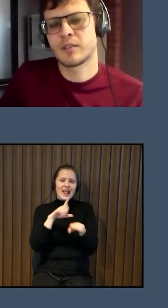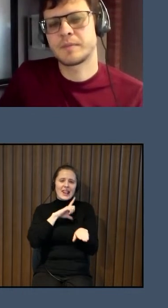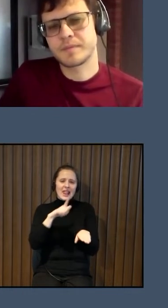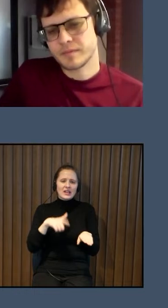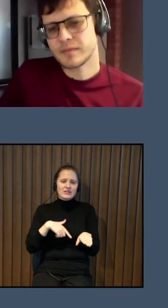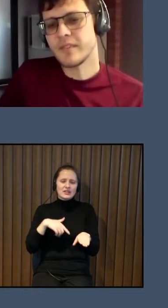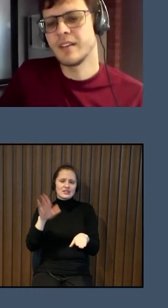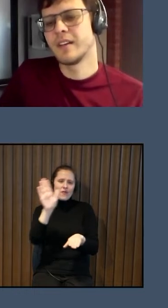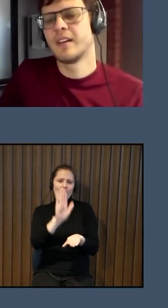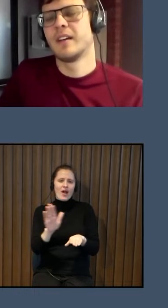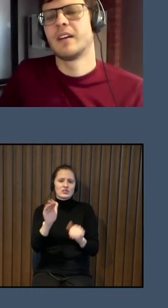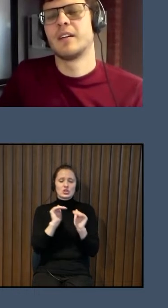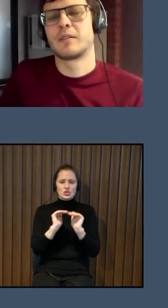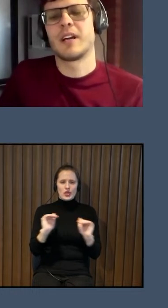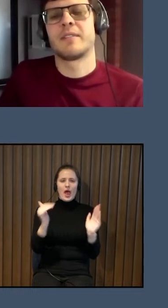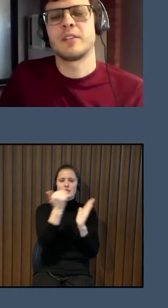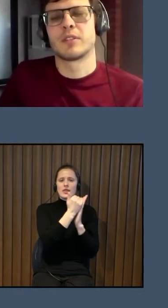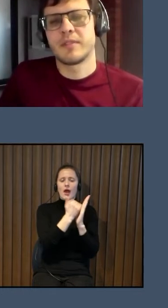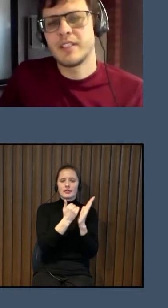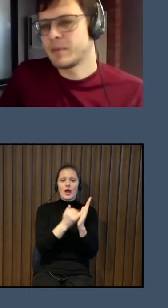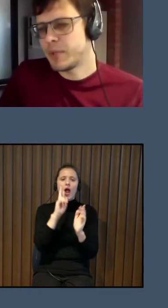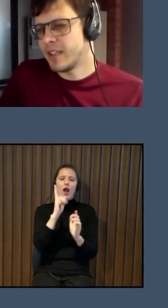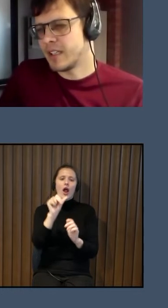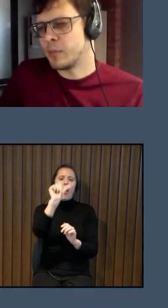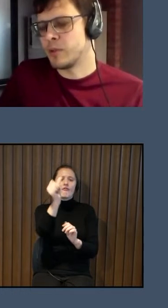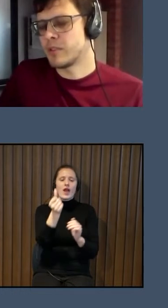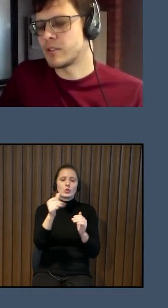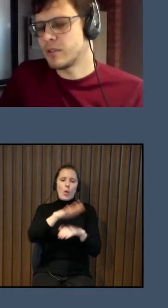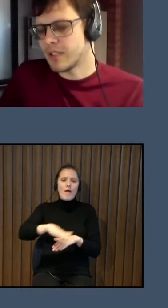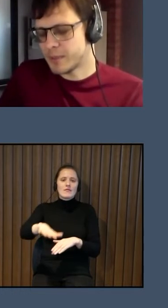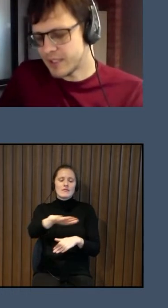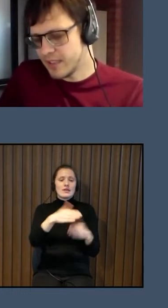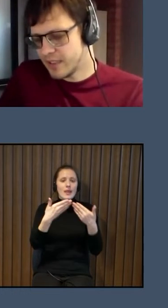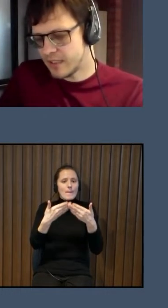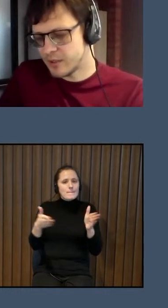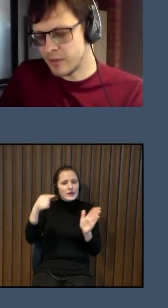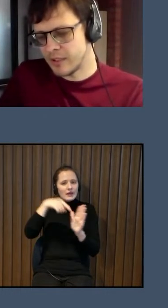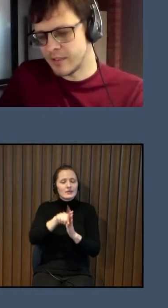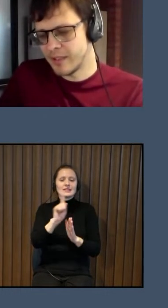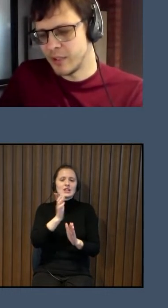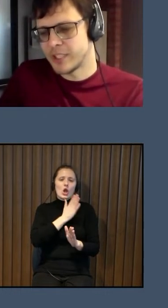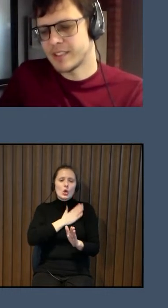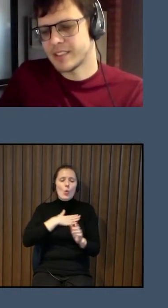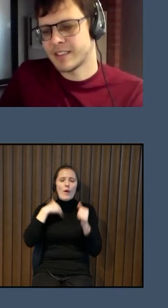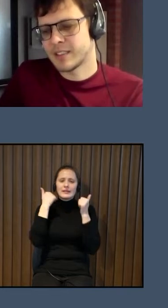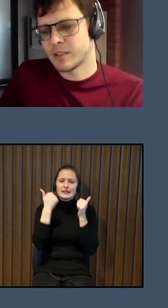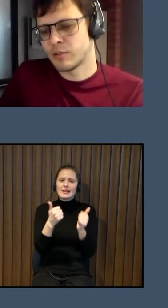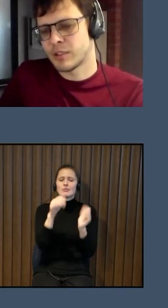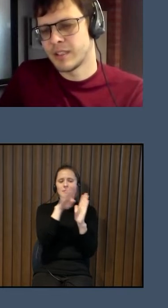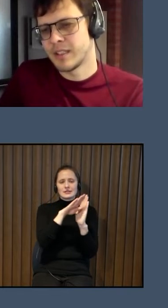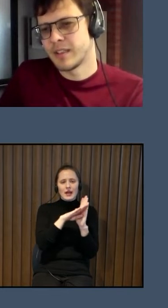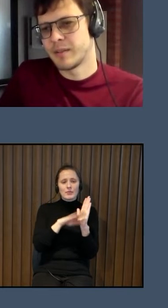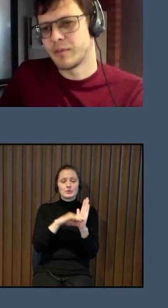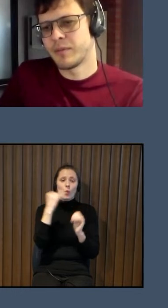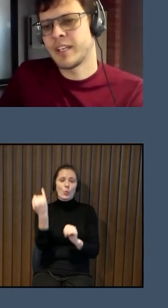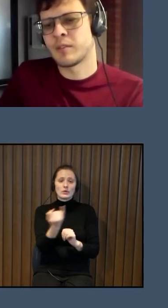standartu, kā veidot vidi pieejamu, kas ir ļoti labs standarts, un interesanti, ka